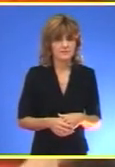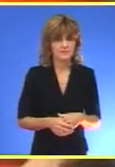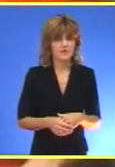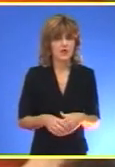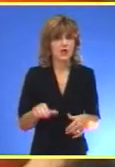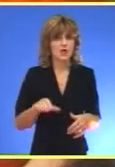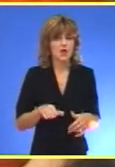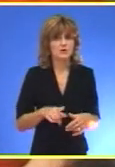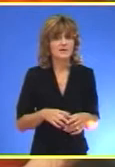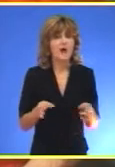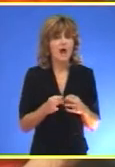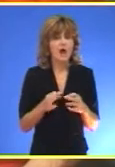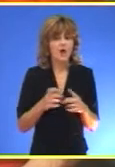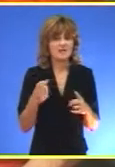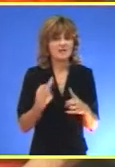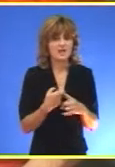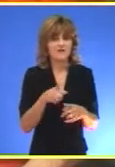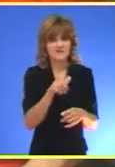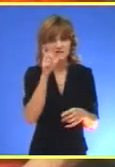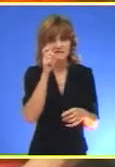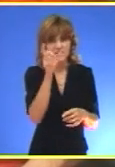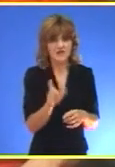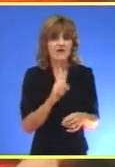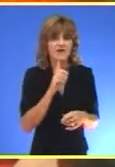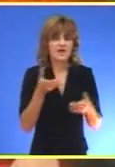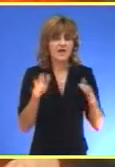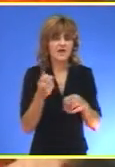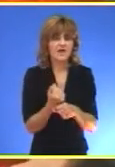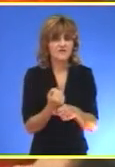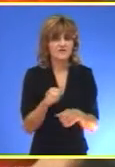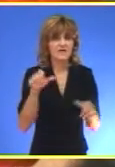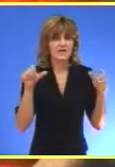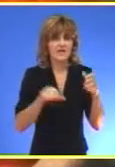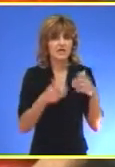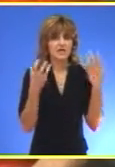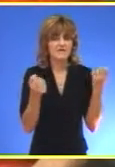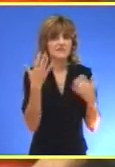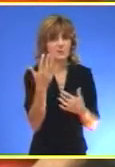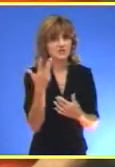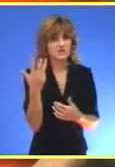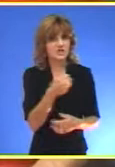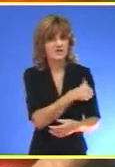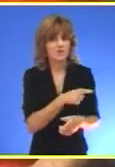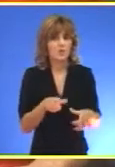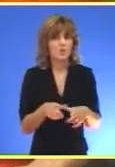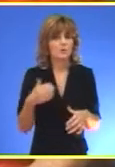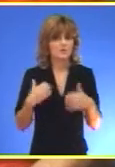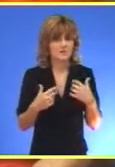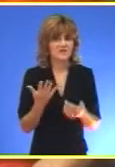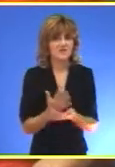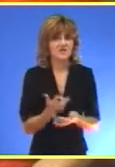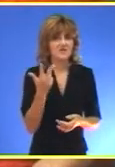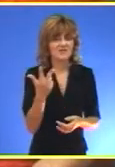Josip Ago Skenderović, akademijski slikar, grafičar, rođen je 1954. godine u Subotici Već tri